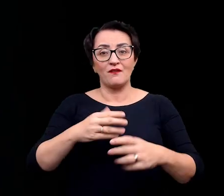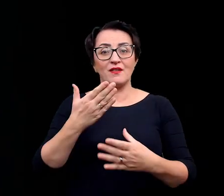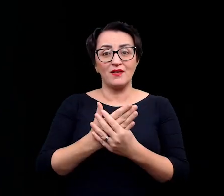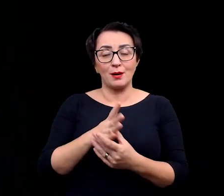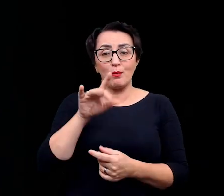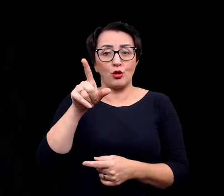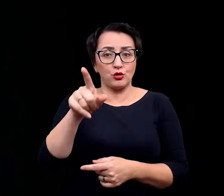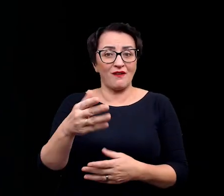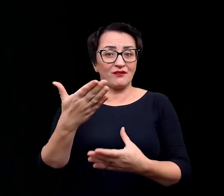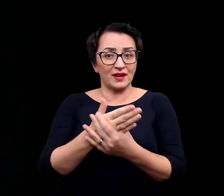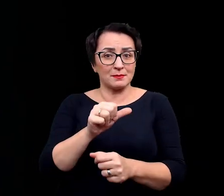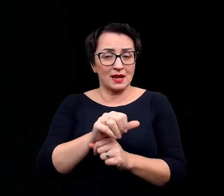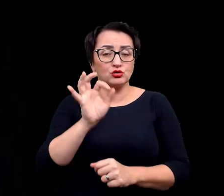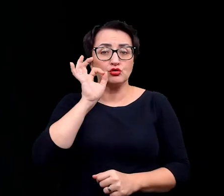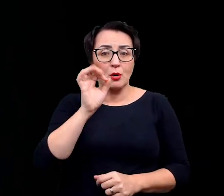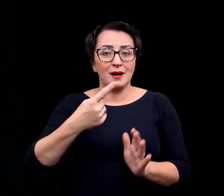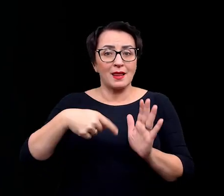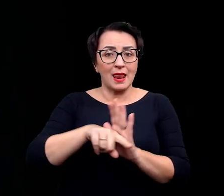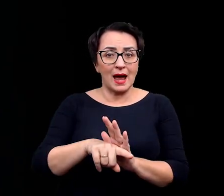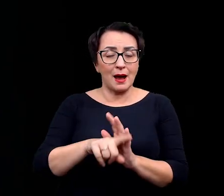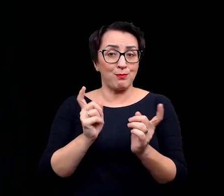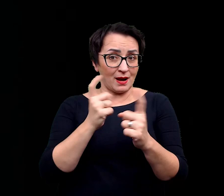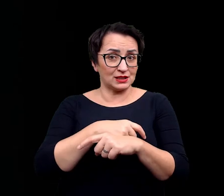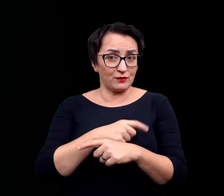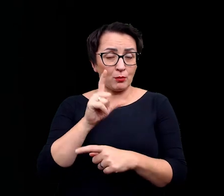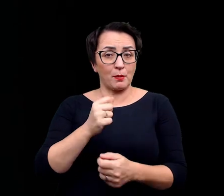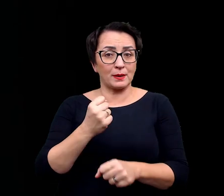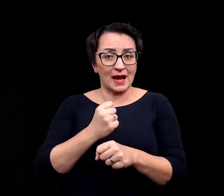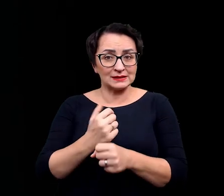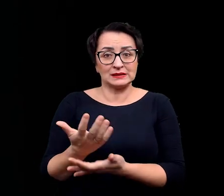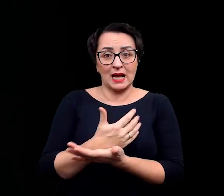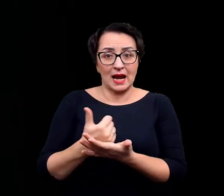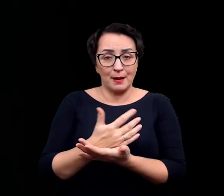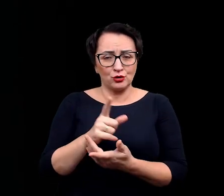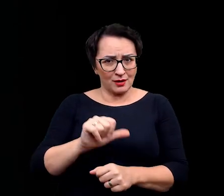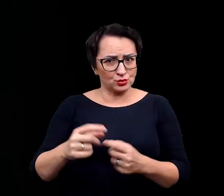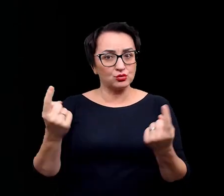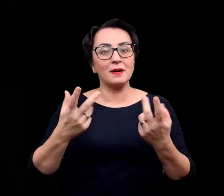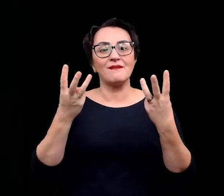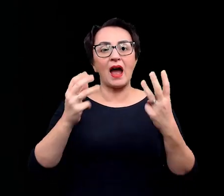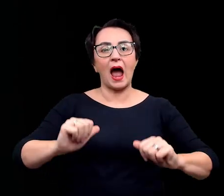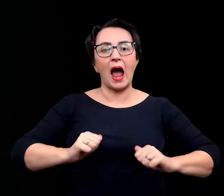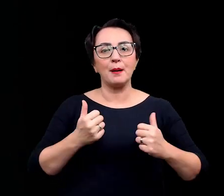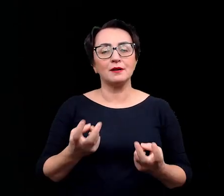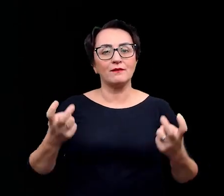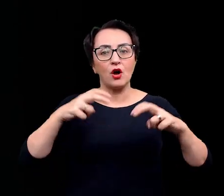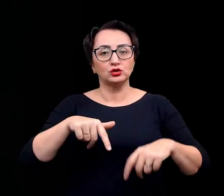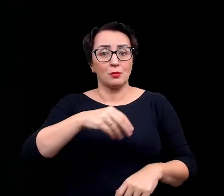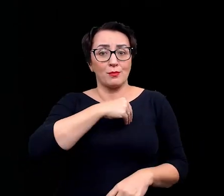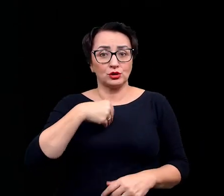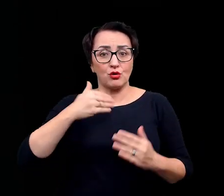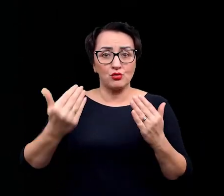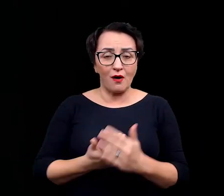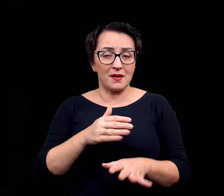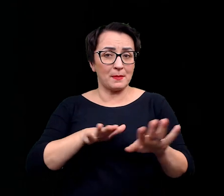dobrem państwa, bo przecież pracują, zarabiają na siebie. Także jest to super ważne, żeby tworzyć w Polsce nowe miejsca